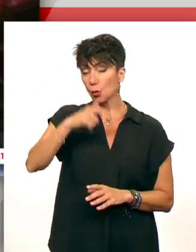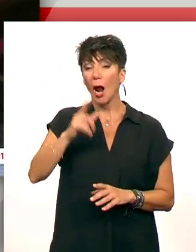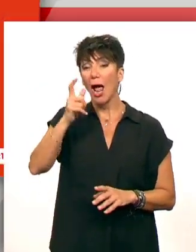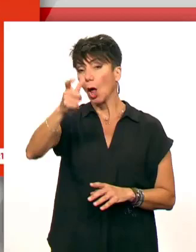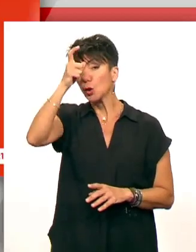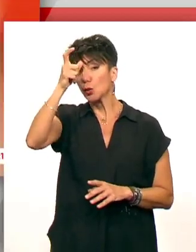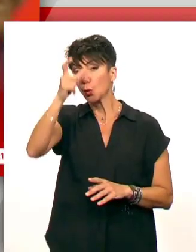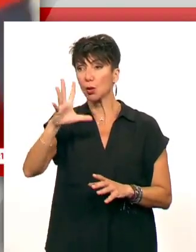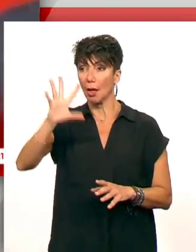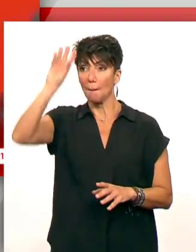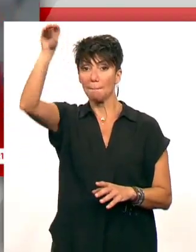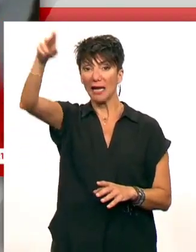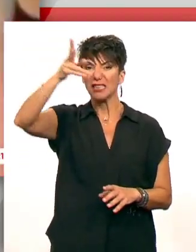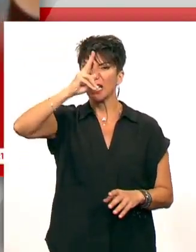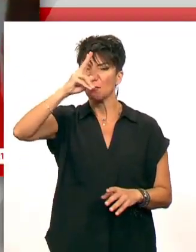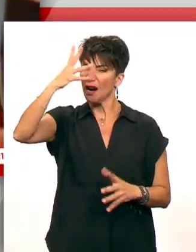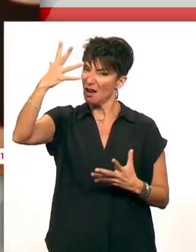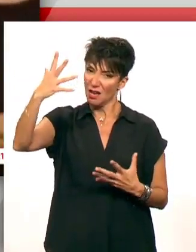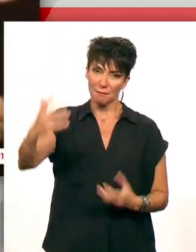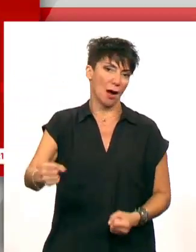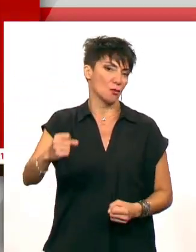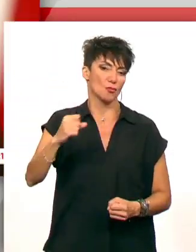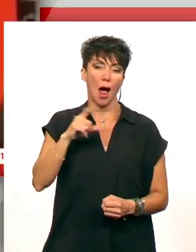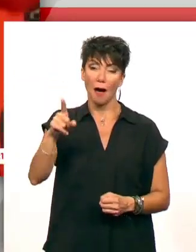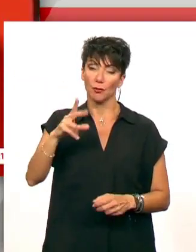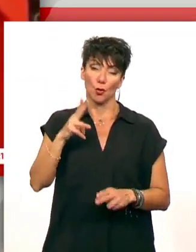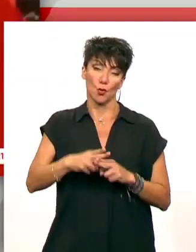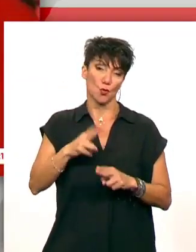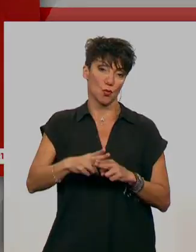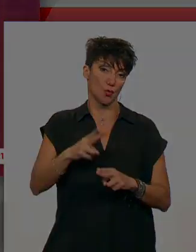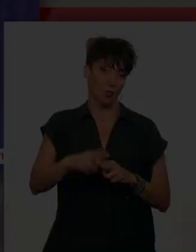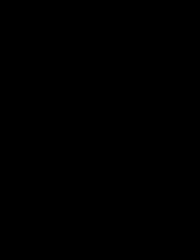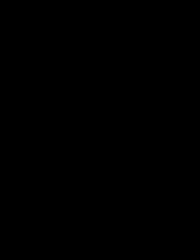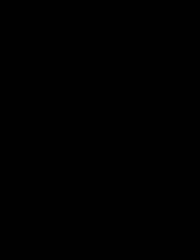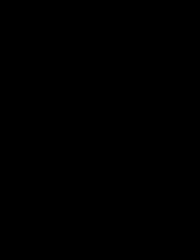εντός Γερμανίας. Όλα αυτά παίζουν ένα σημαντικό ρόλο.